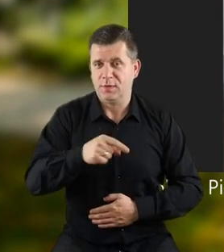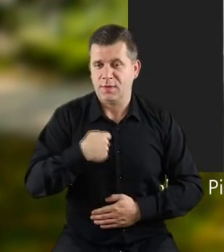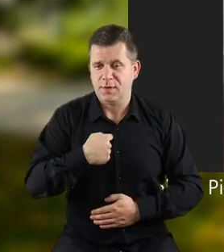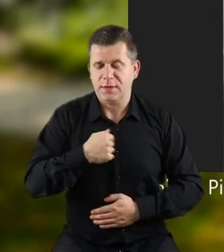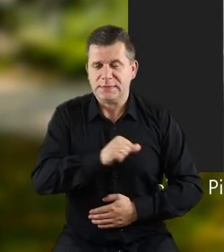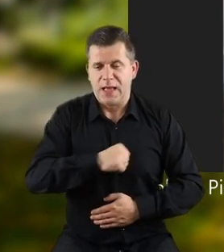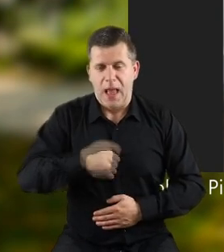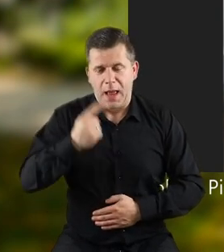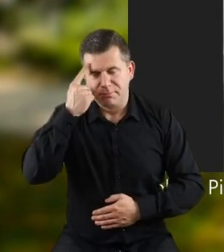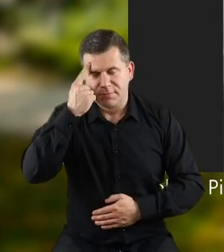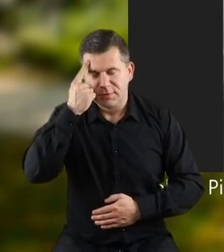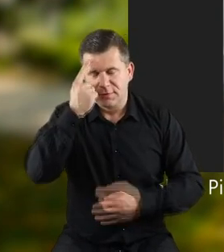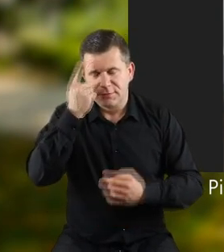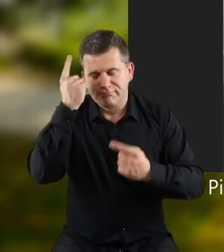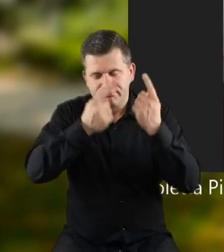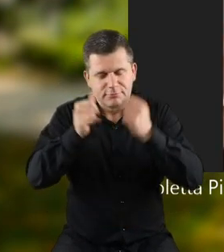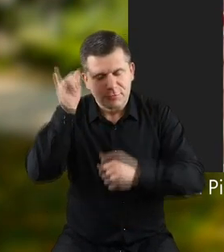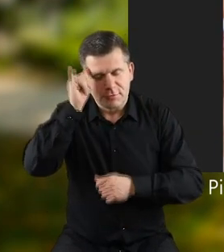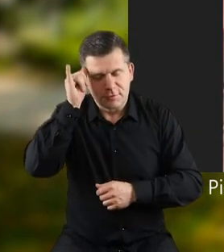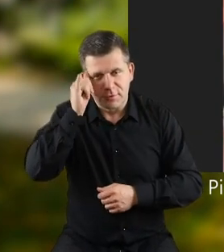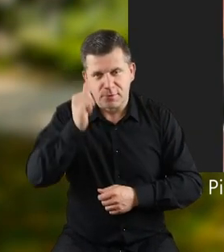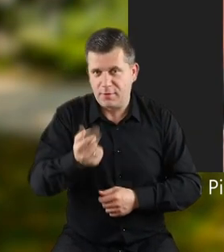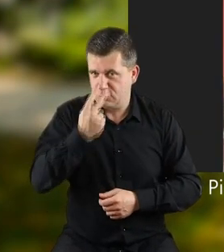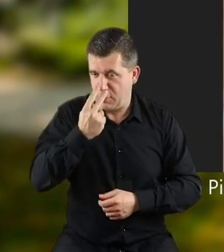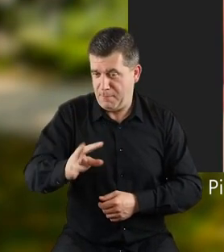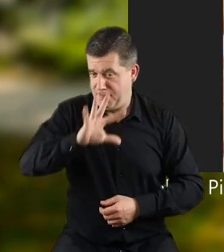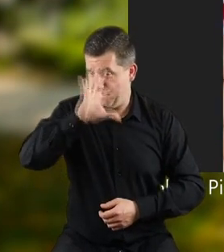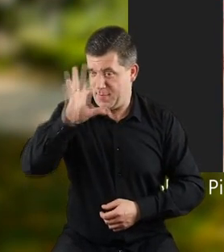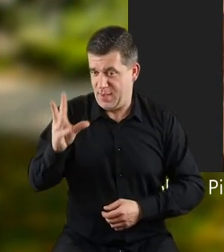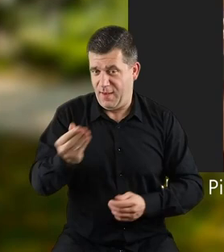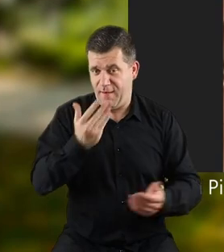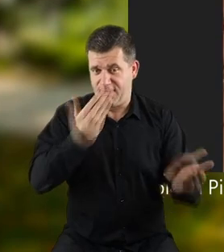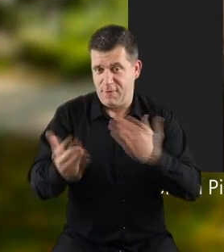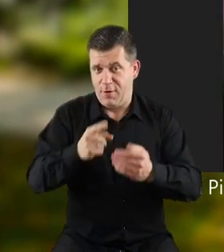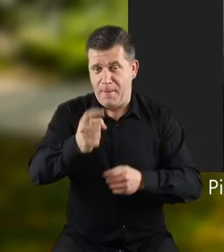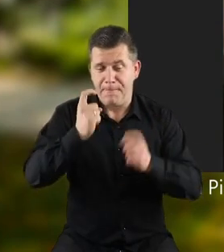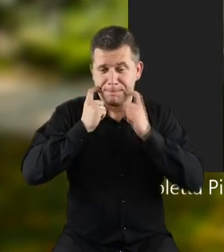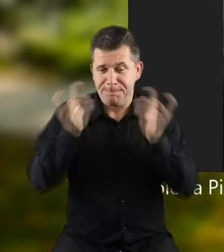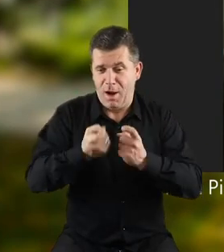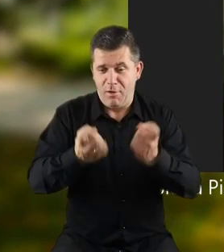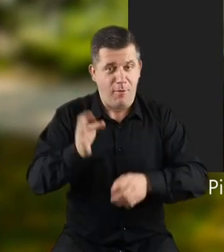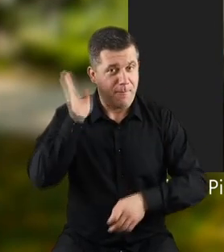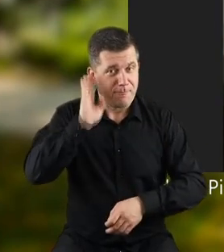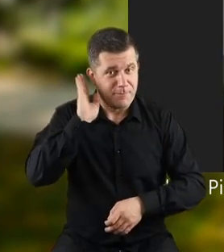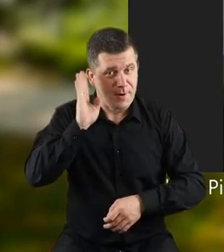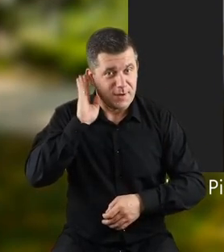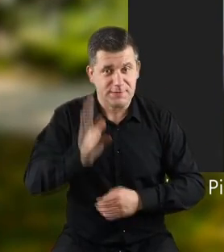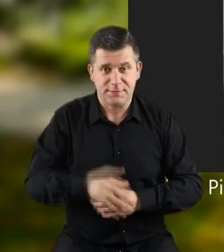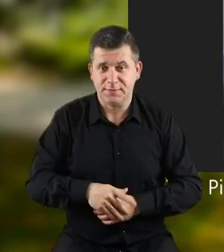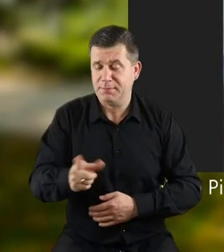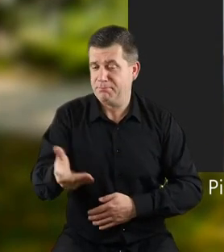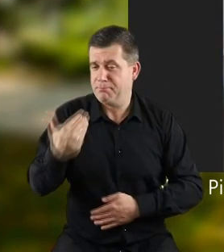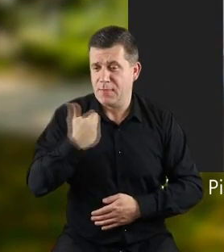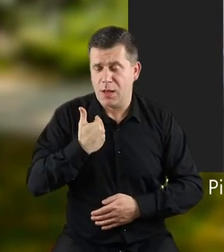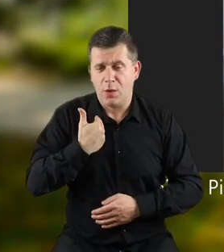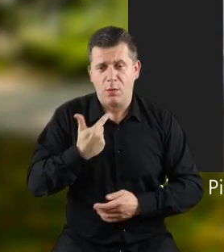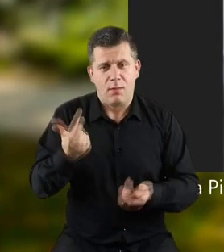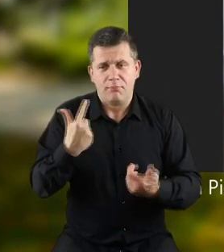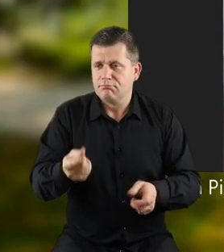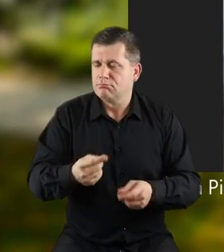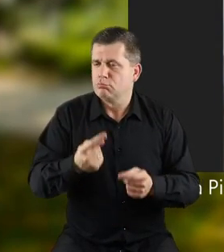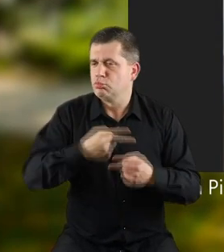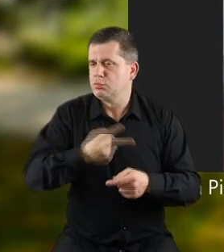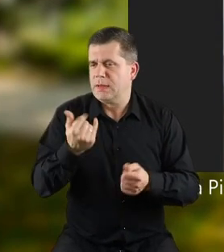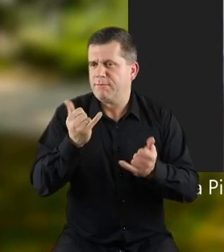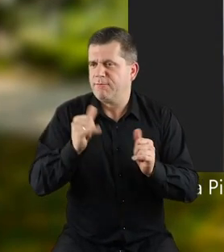mi się po prostu przyśniła. Zobaczcie, jak pięknie jest wydana bajka o misiu. Miś, który stał w niezwykłym